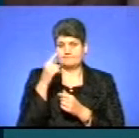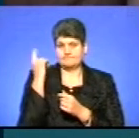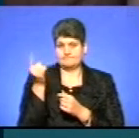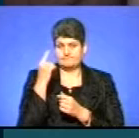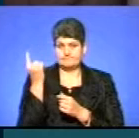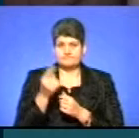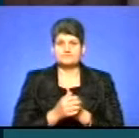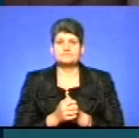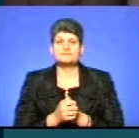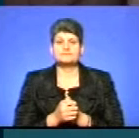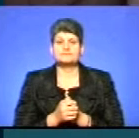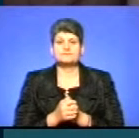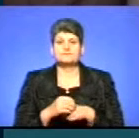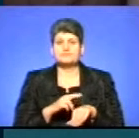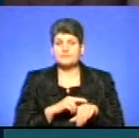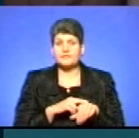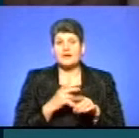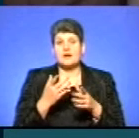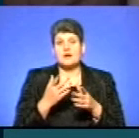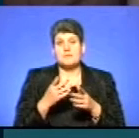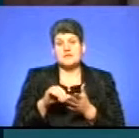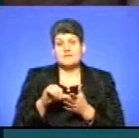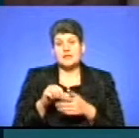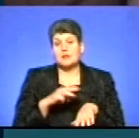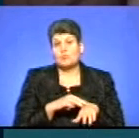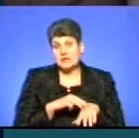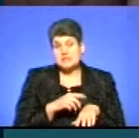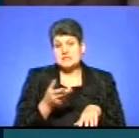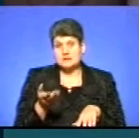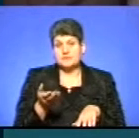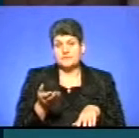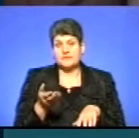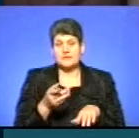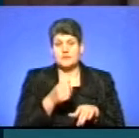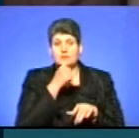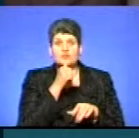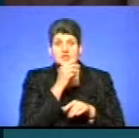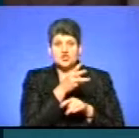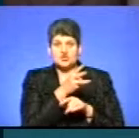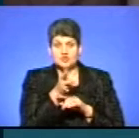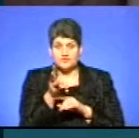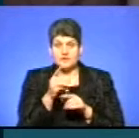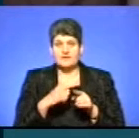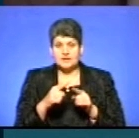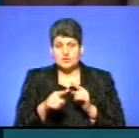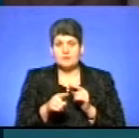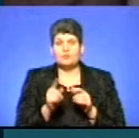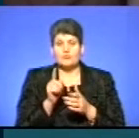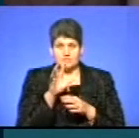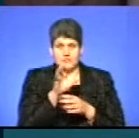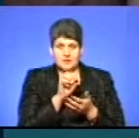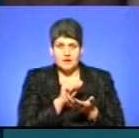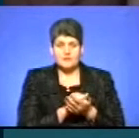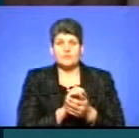маячок. В свою чергу, пацівники поліції при вимірювання такої швидкості повинні дотримуватись усіх